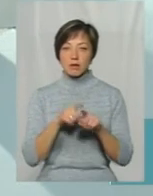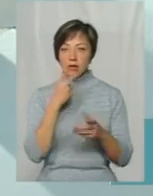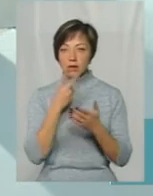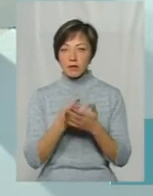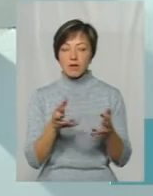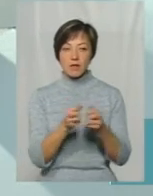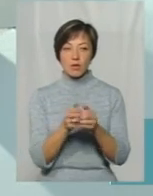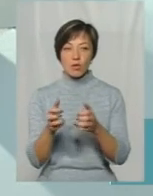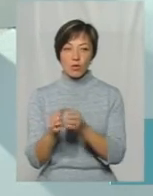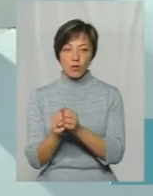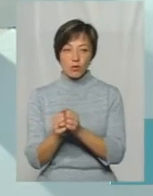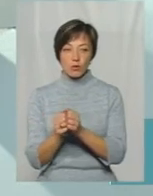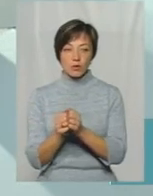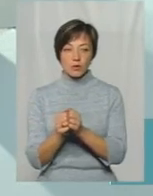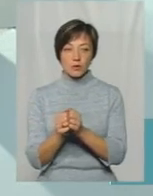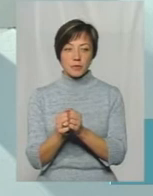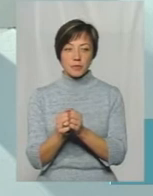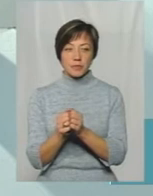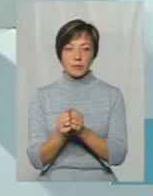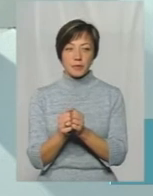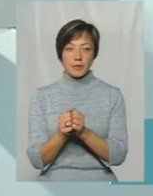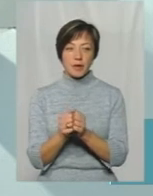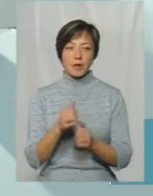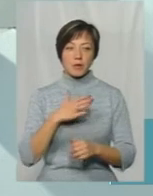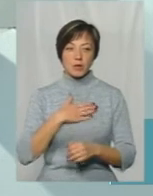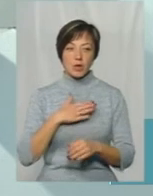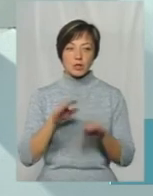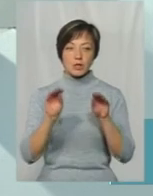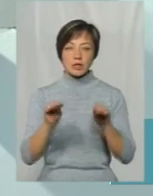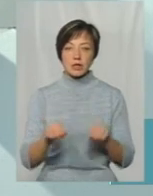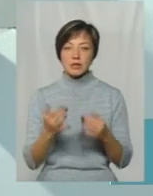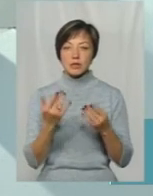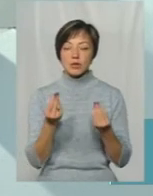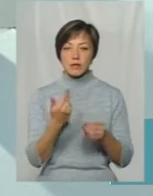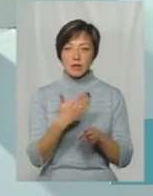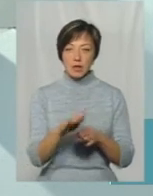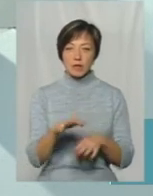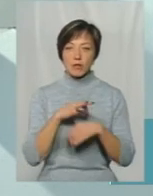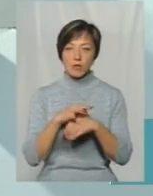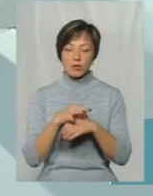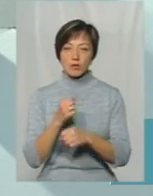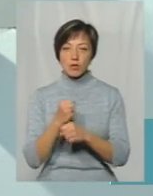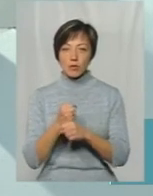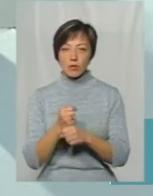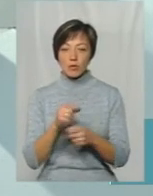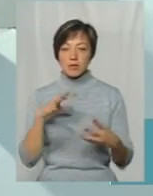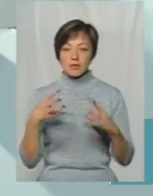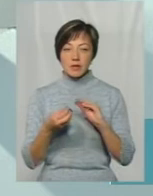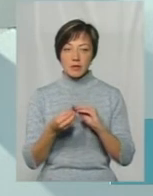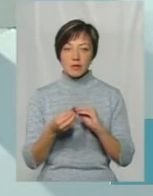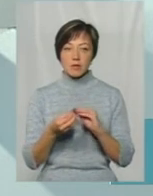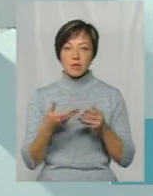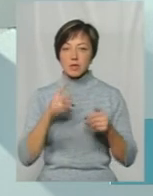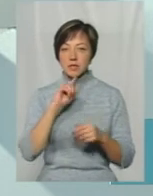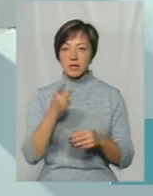відловлюють, ну так, по наших даних, скільки грошей виділяється, яка робота проводиться По звітах ми